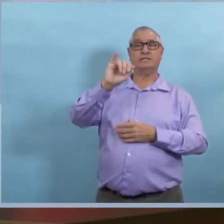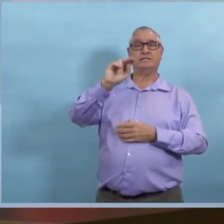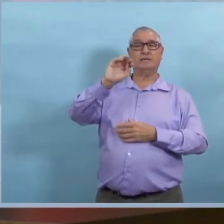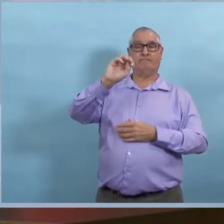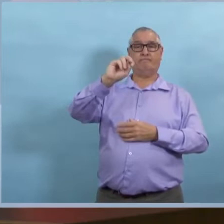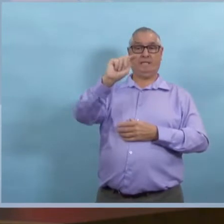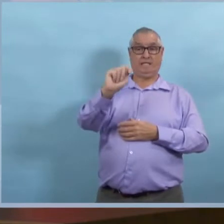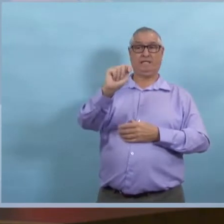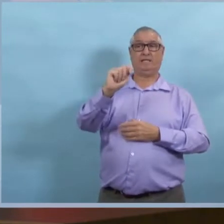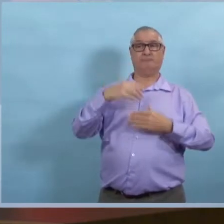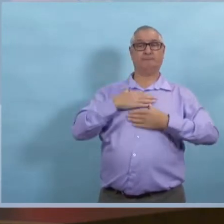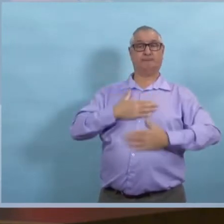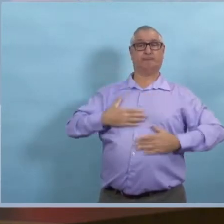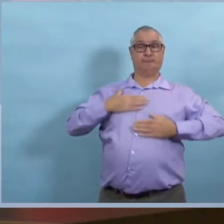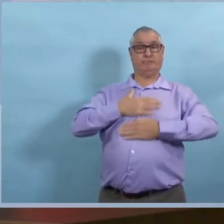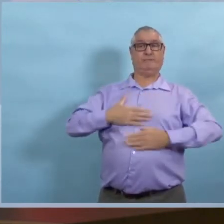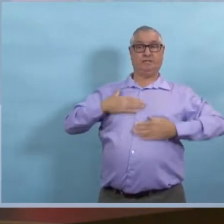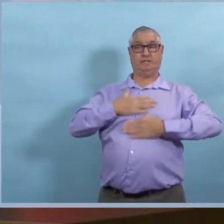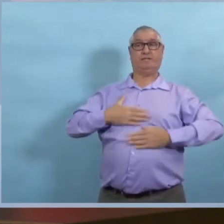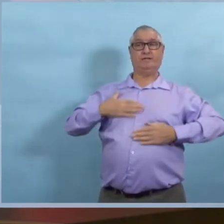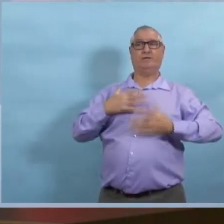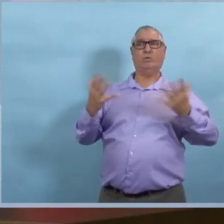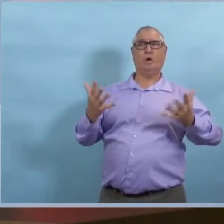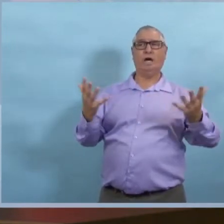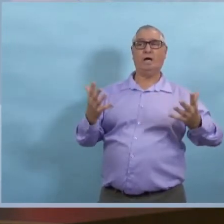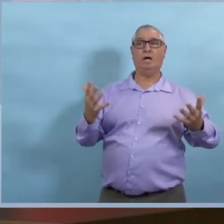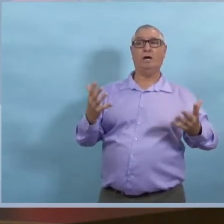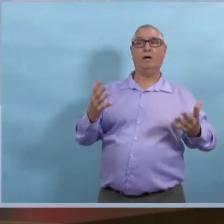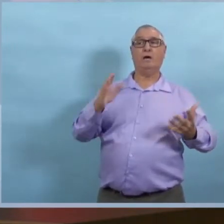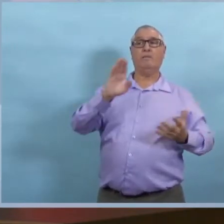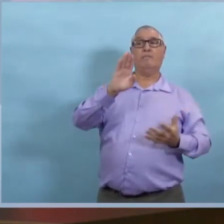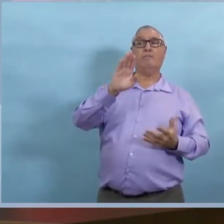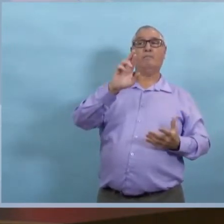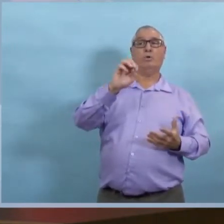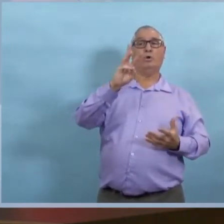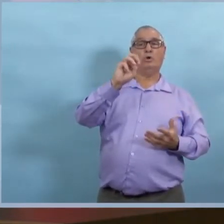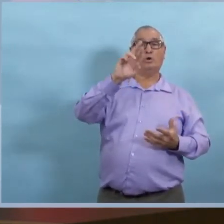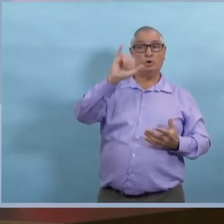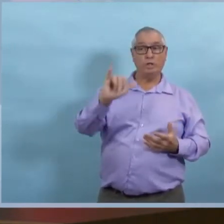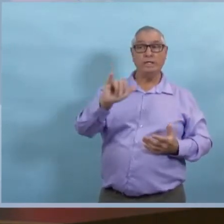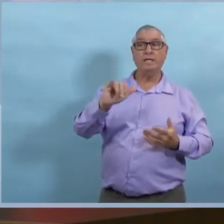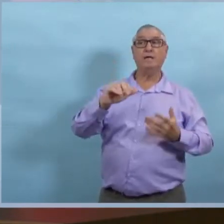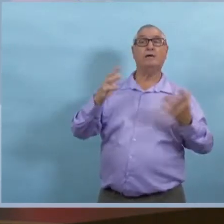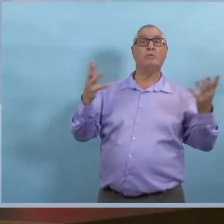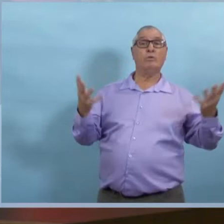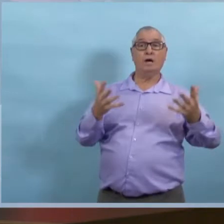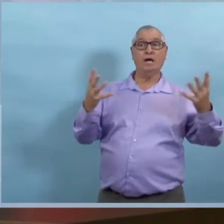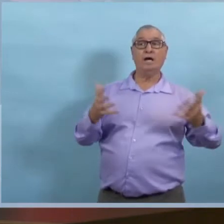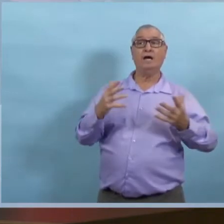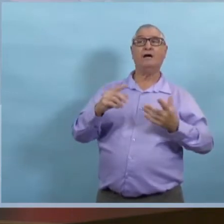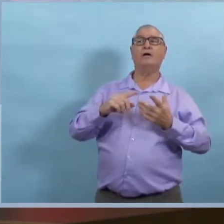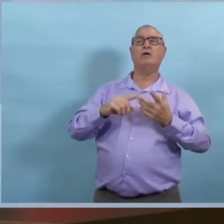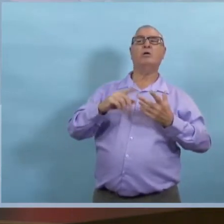Il beaucoup de confusion sur ce qu'on appelle un établissement de spectacle. Est-ce qu'on parle ici d